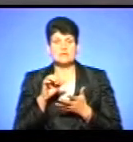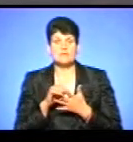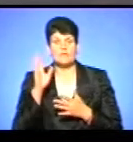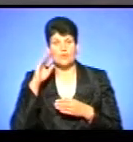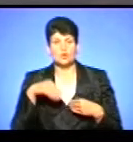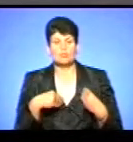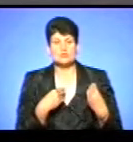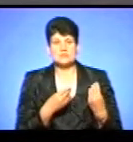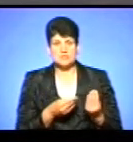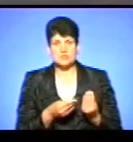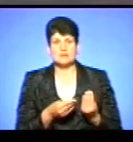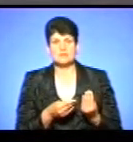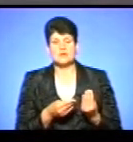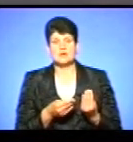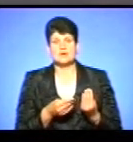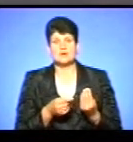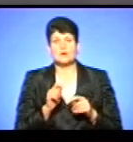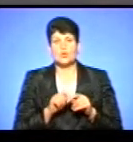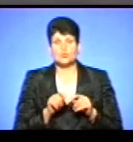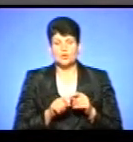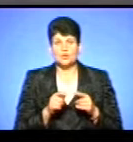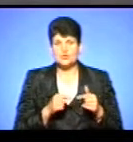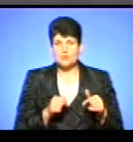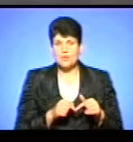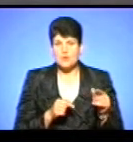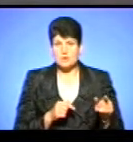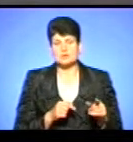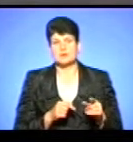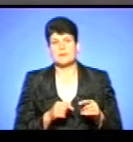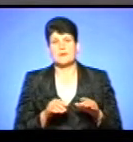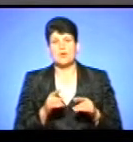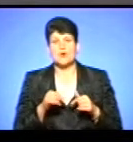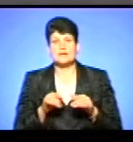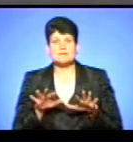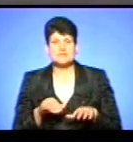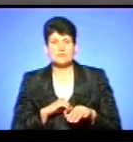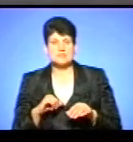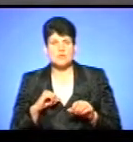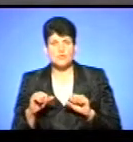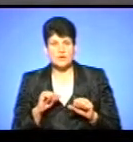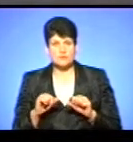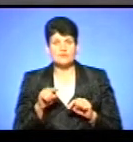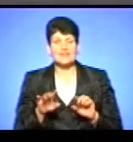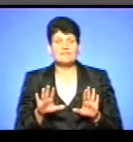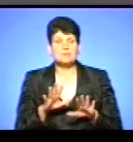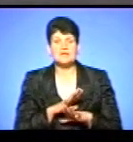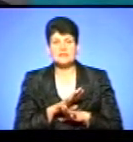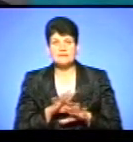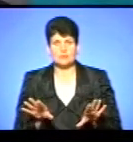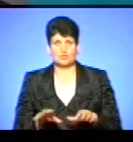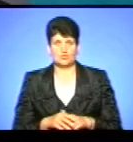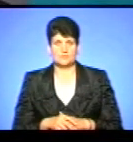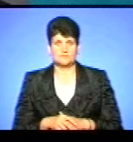водопостачанням і відведенням, для того є контролюючі органи, для того є органи місцевого самоврядування, і для того, щоб таких випадків у нас не було.